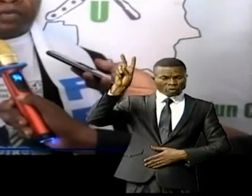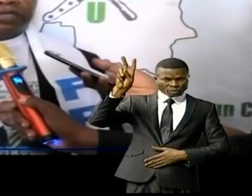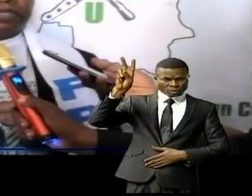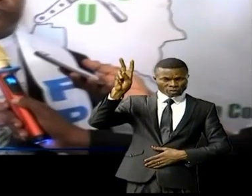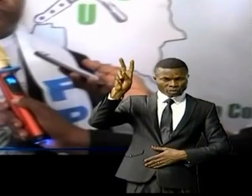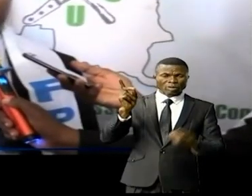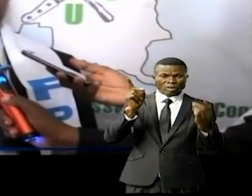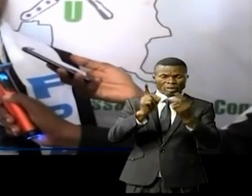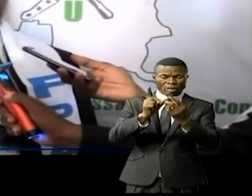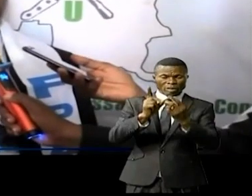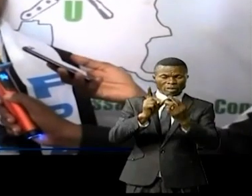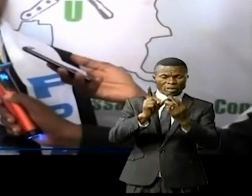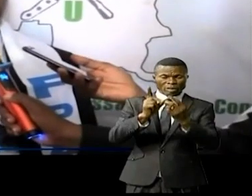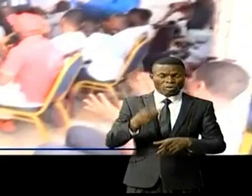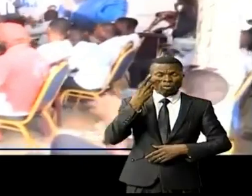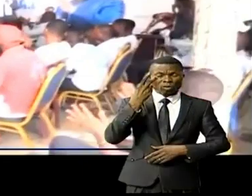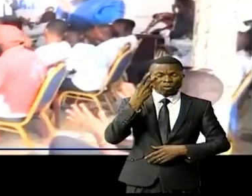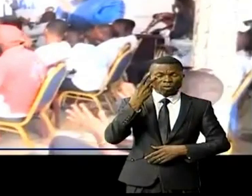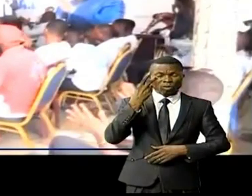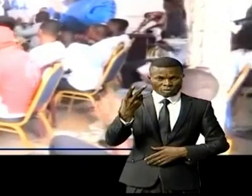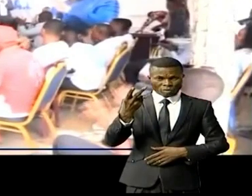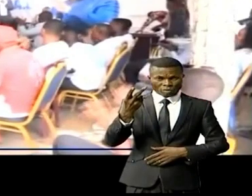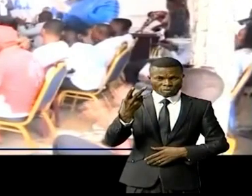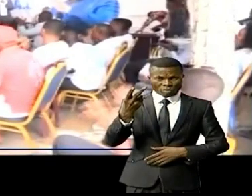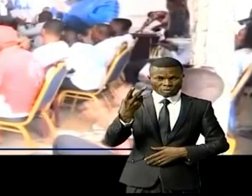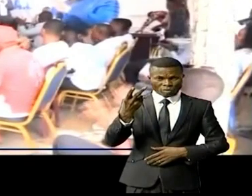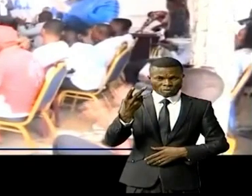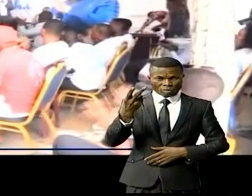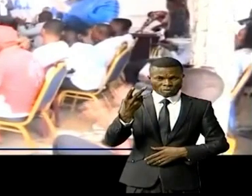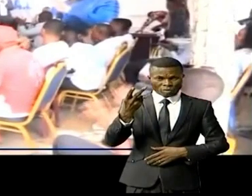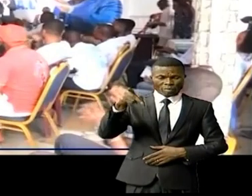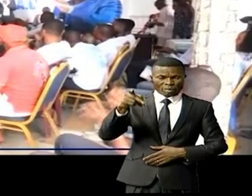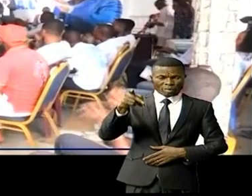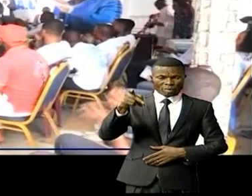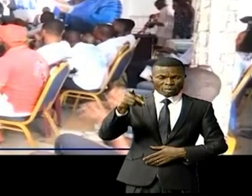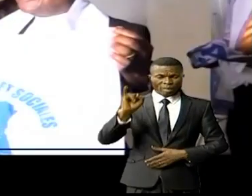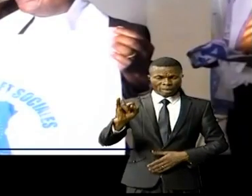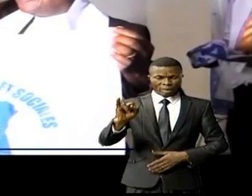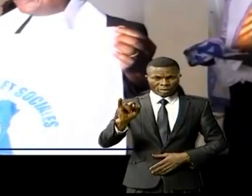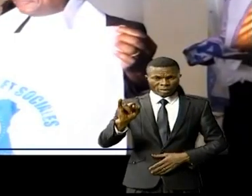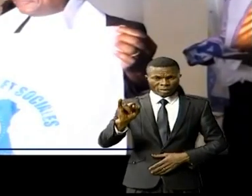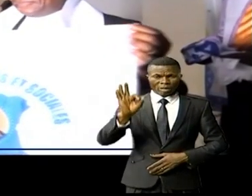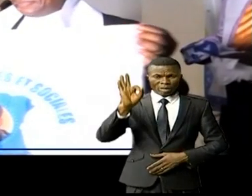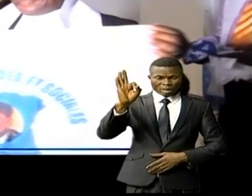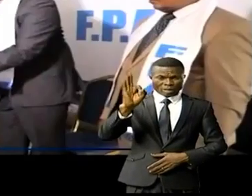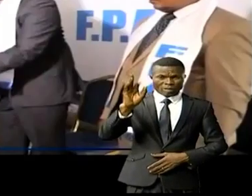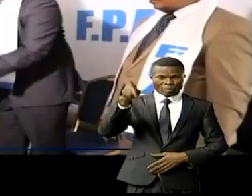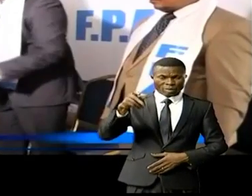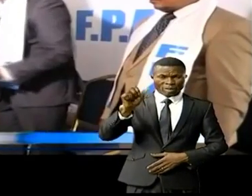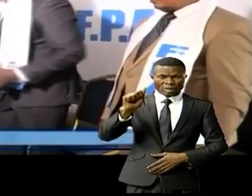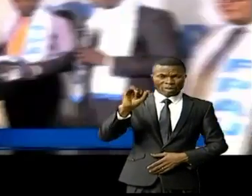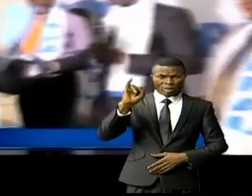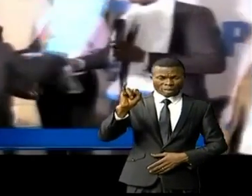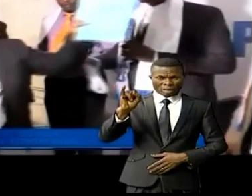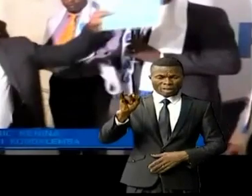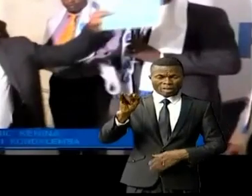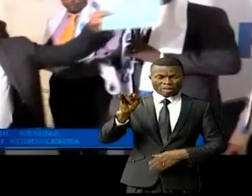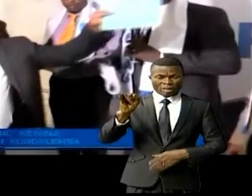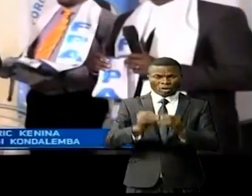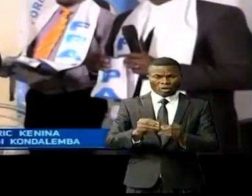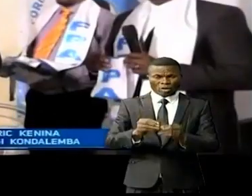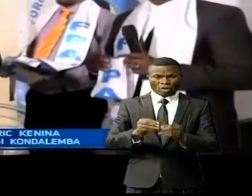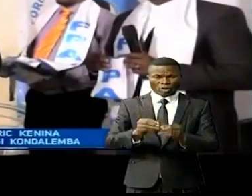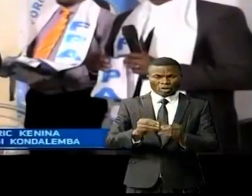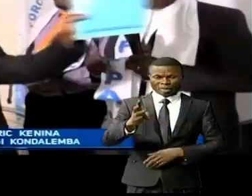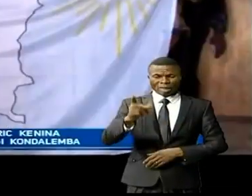ça rencontre la vision des FPAU. Les FPAU comptent une centaine de partis